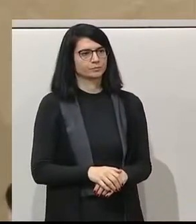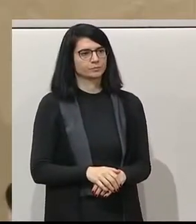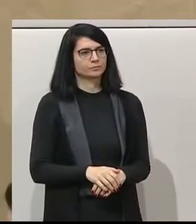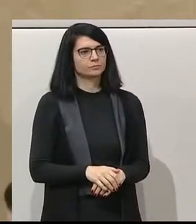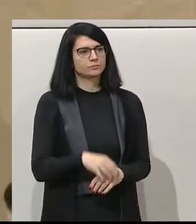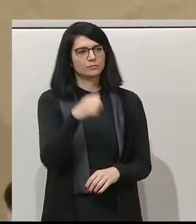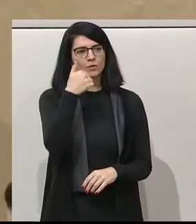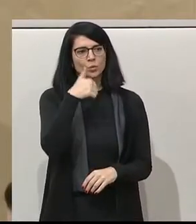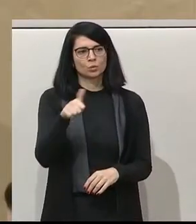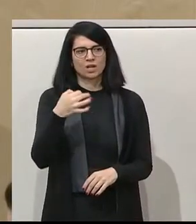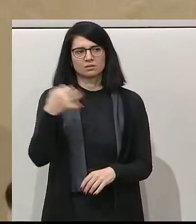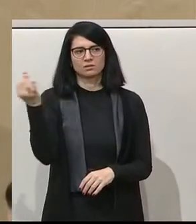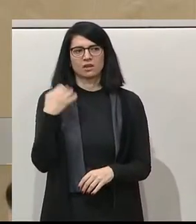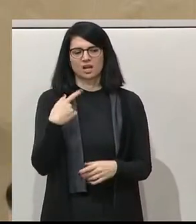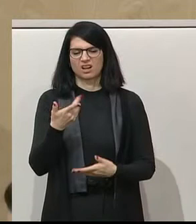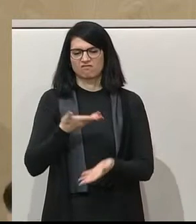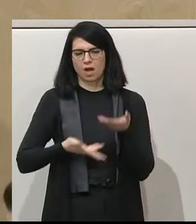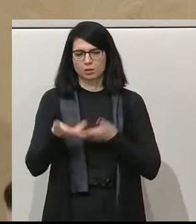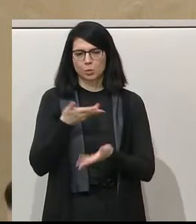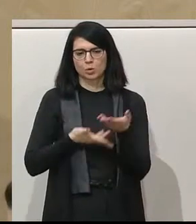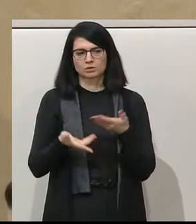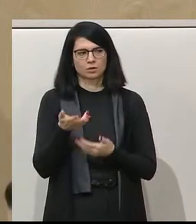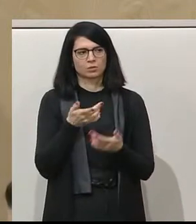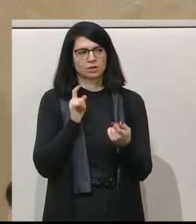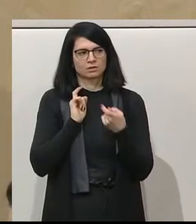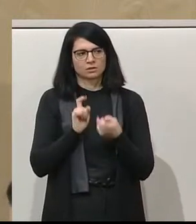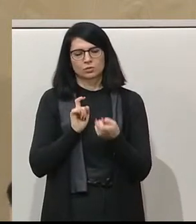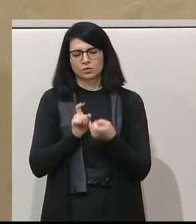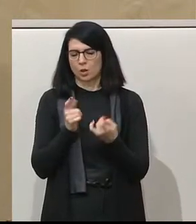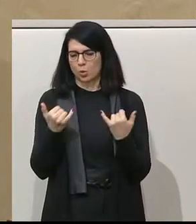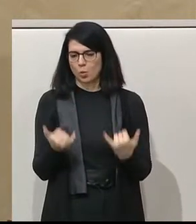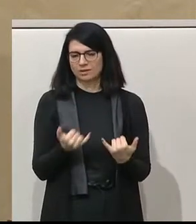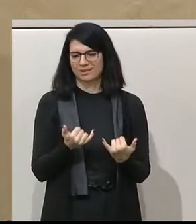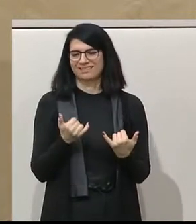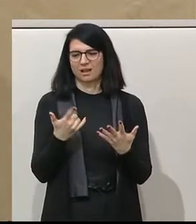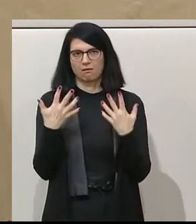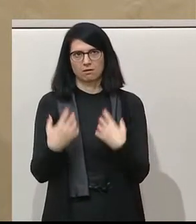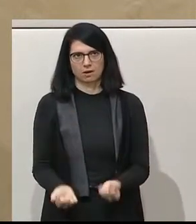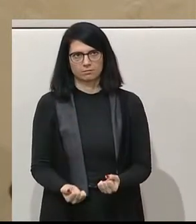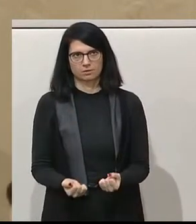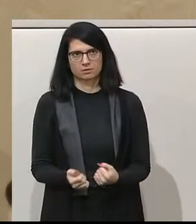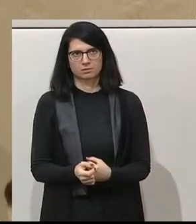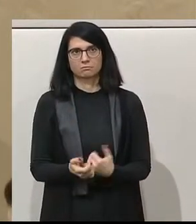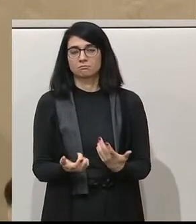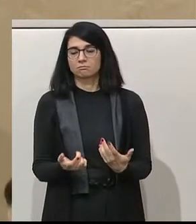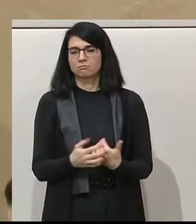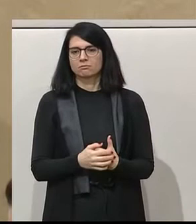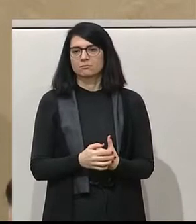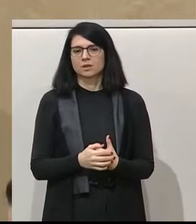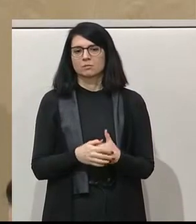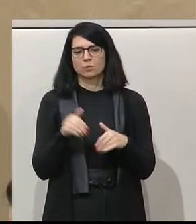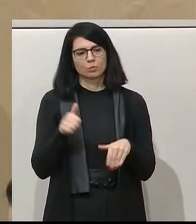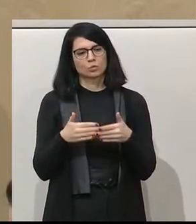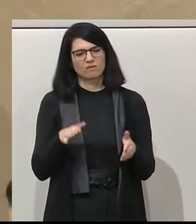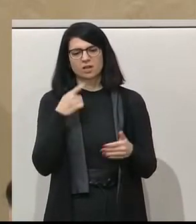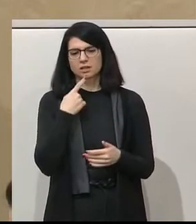100 Tage Verhandlungen und wir diskutieren heute das Ergebnis dieser Verhandlungen. Es hat, muss man